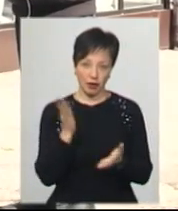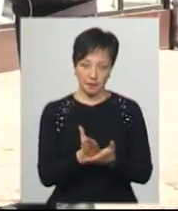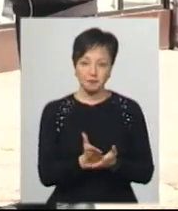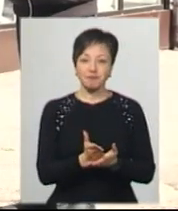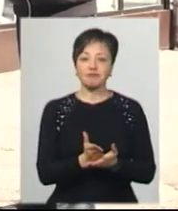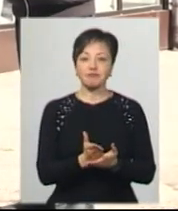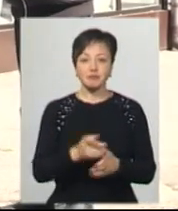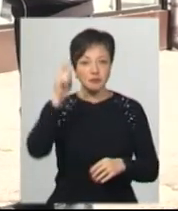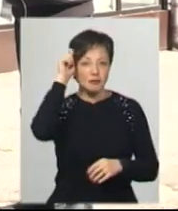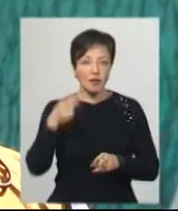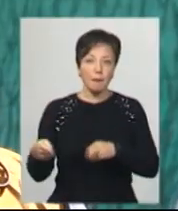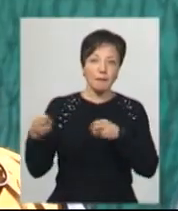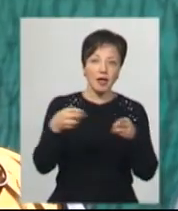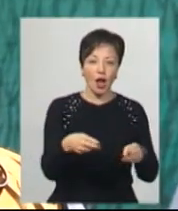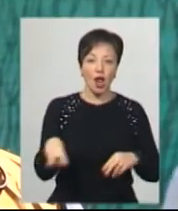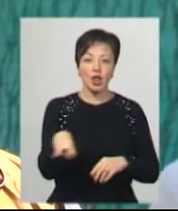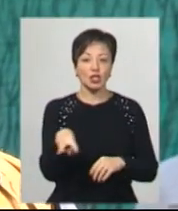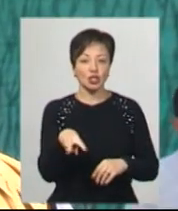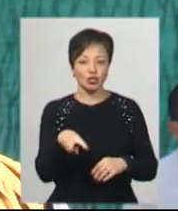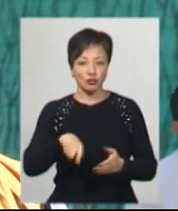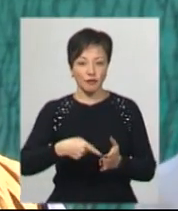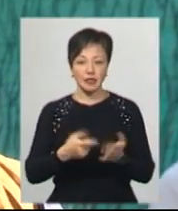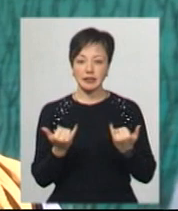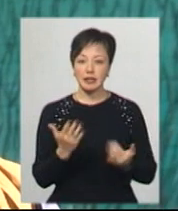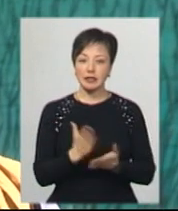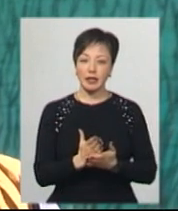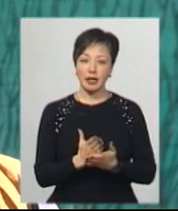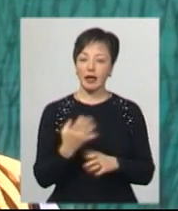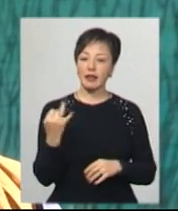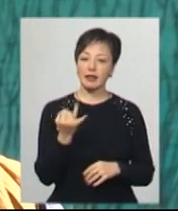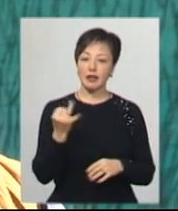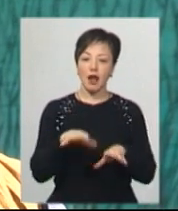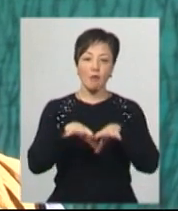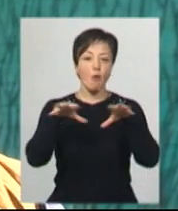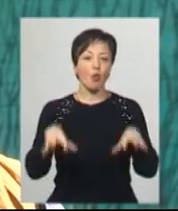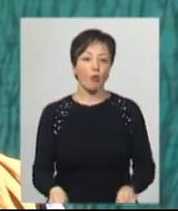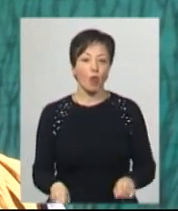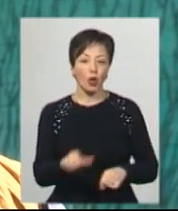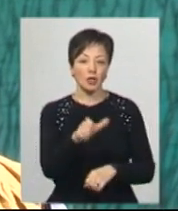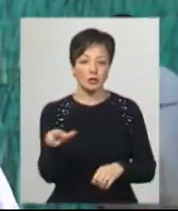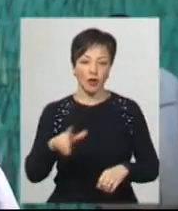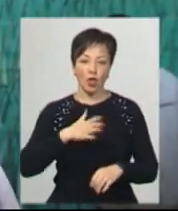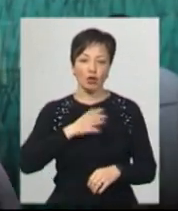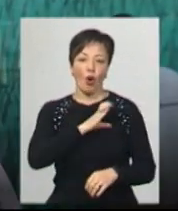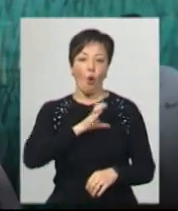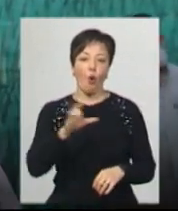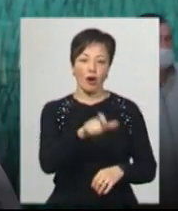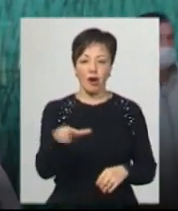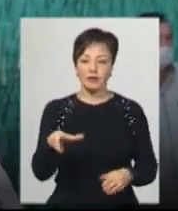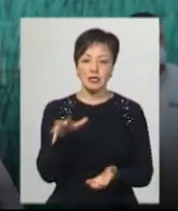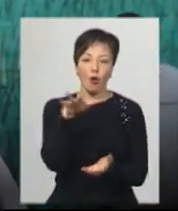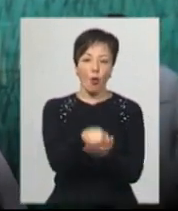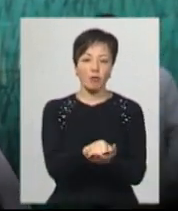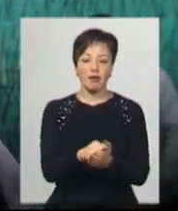син Липко приїхав на акцію з Литичева. Я вважаю, що зараз є інтереси монополістів і наших олігархів. Захоплення